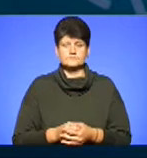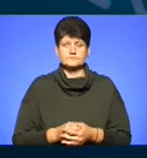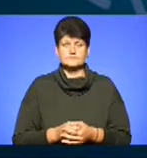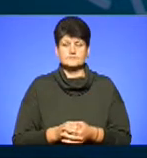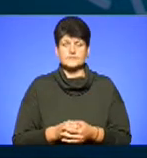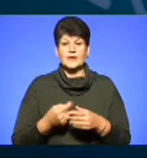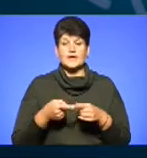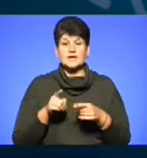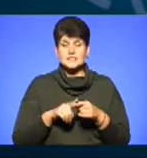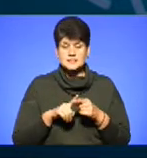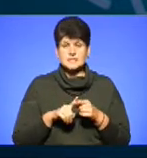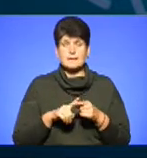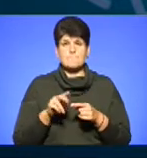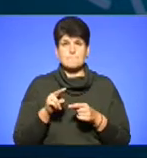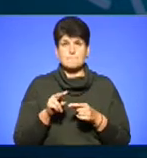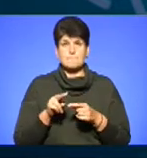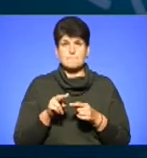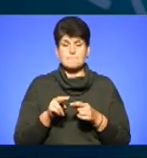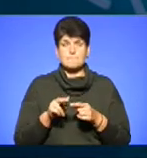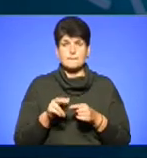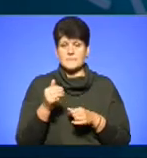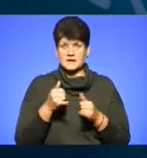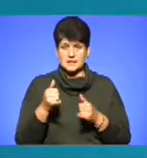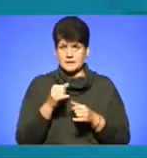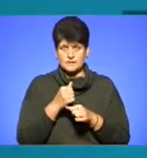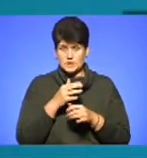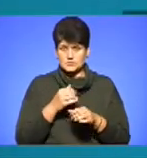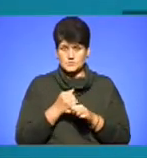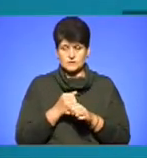препарати не могли спричинити якісь такі симптоми на вашу життя? Ні, ніколи світ.